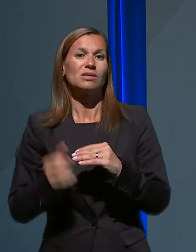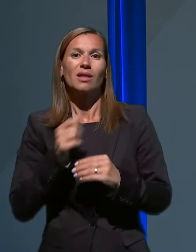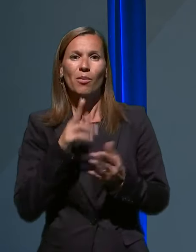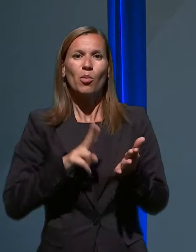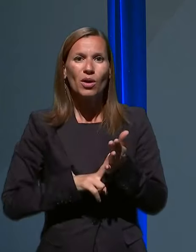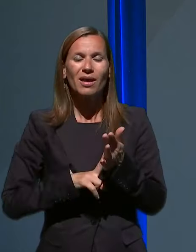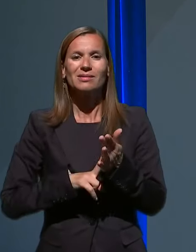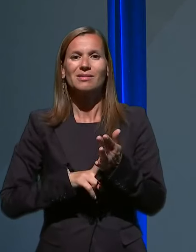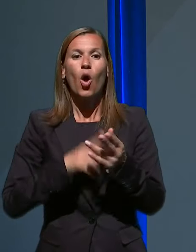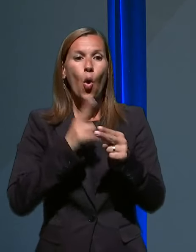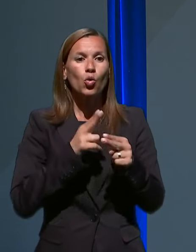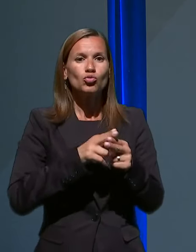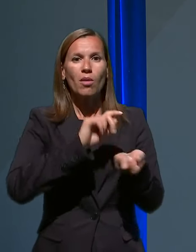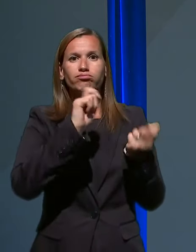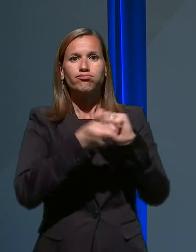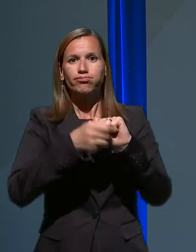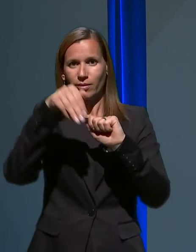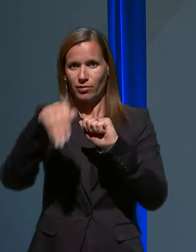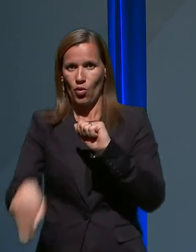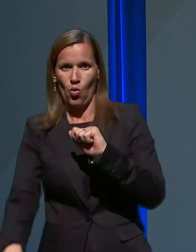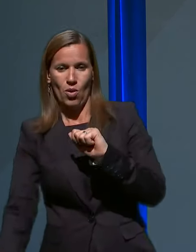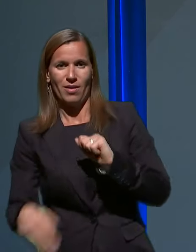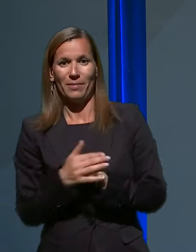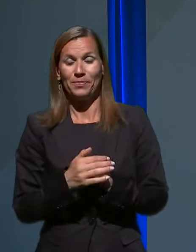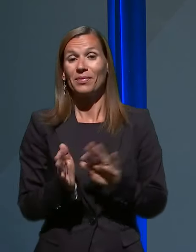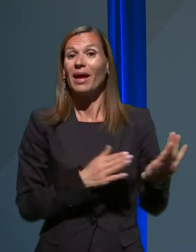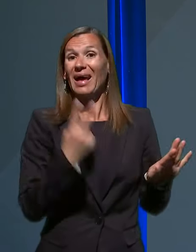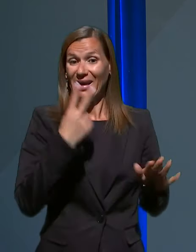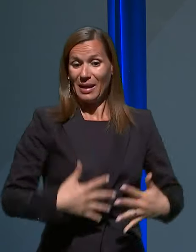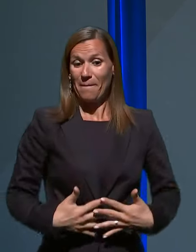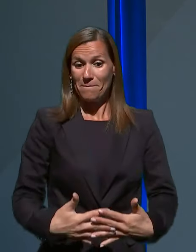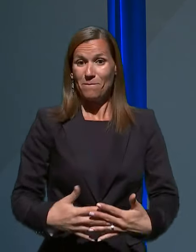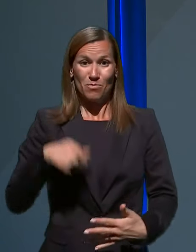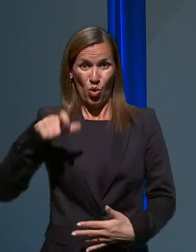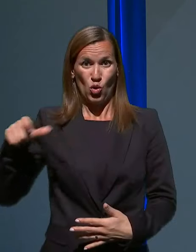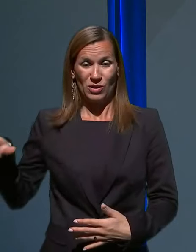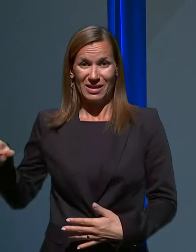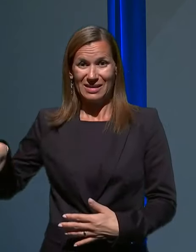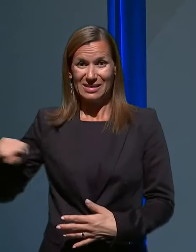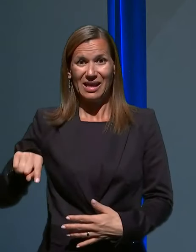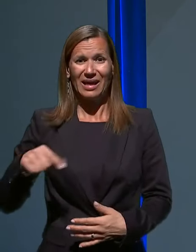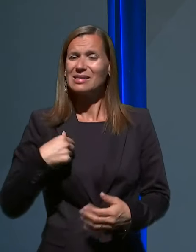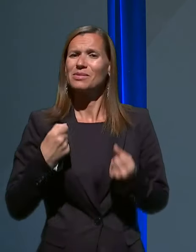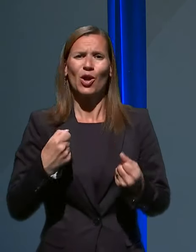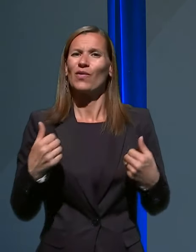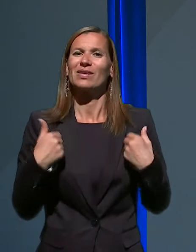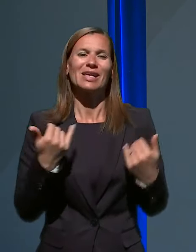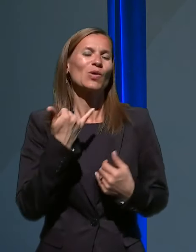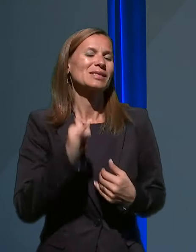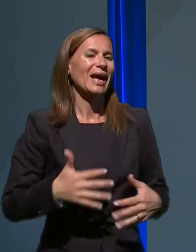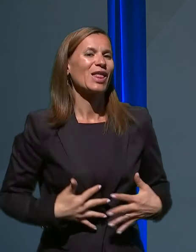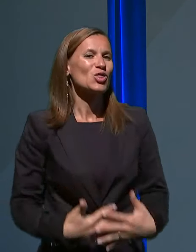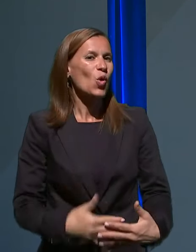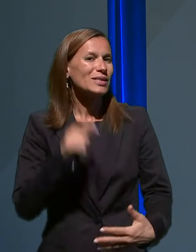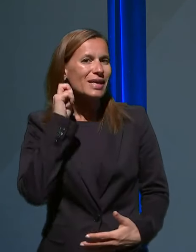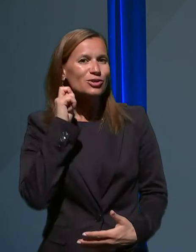obrnili na vzdolj. Kar se pa tiče porodnic, veste, jaz sem vesela vsake nosečnice, vsake